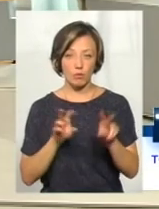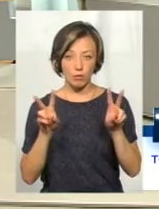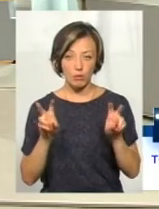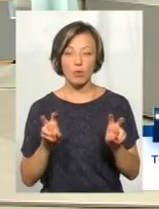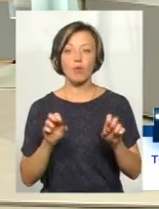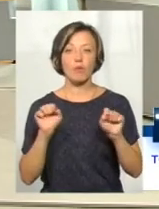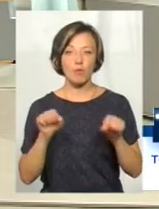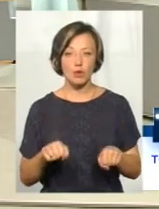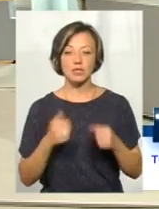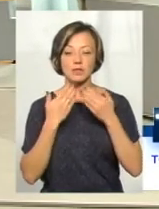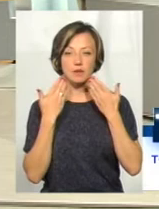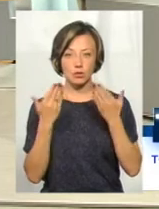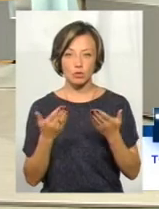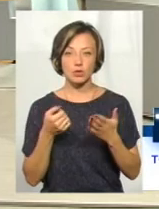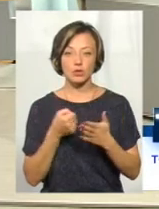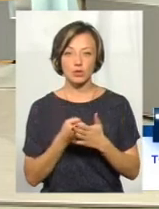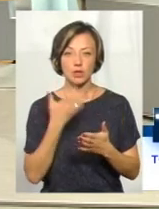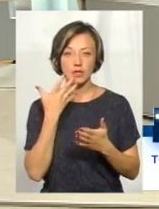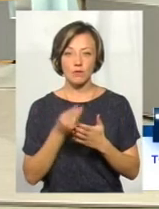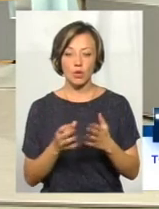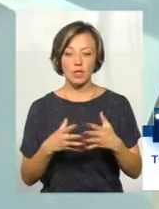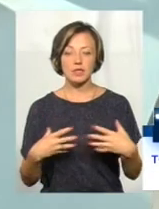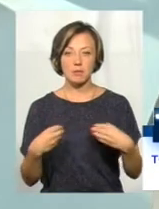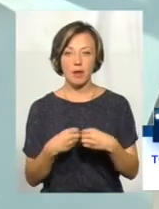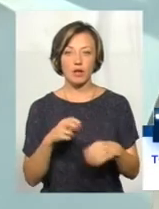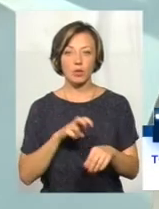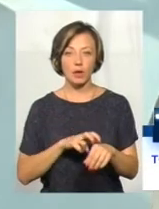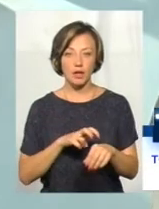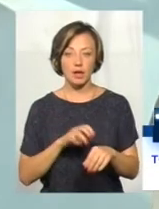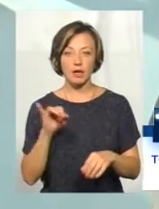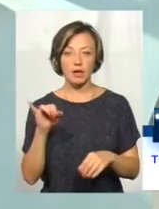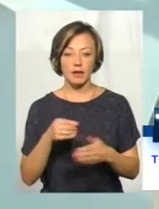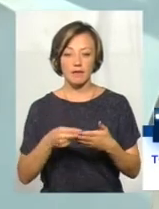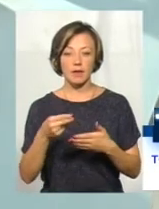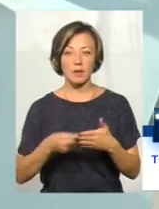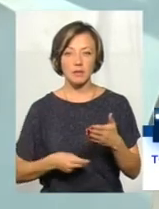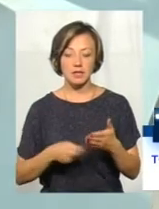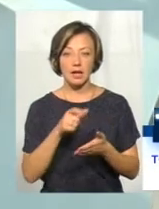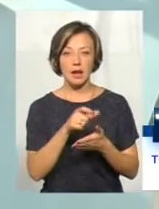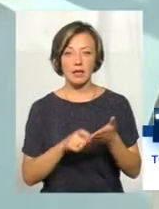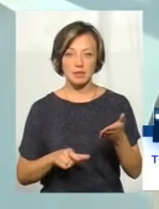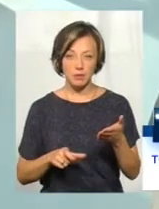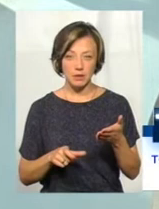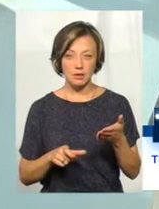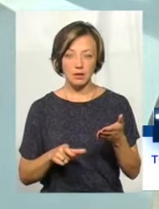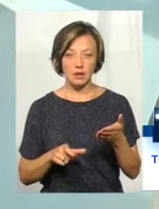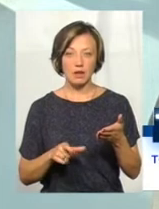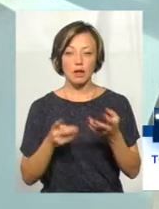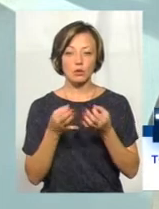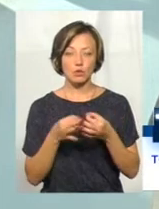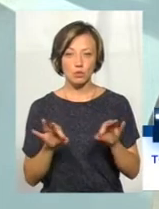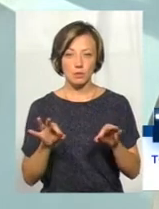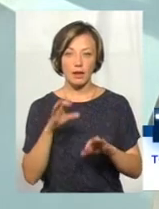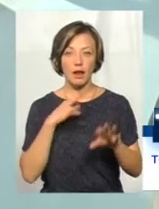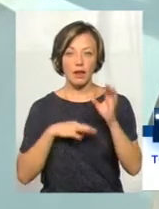може звернутися до свого сімейного лікаря і виписати рецепт на доступні